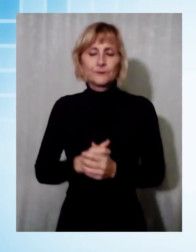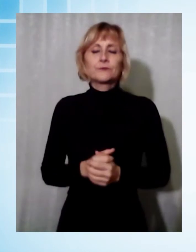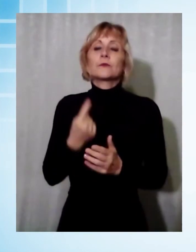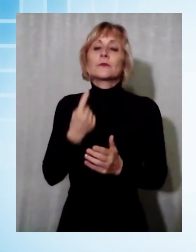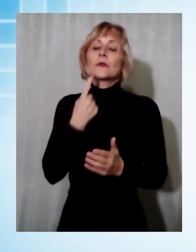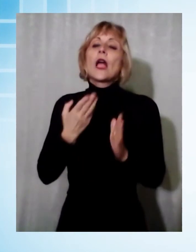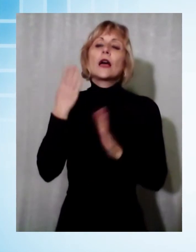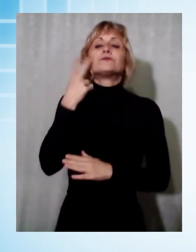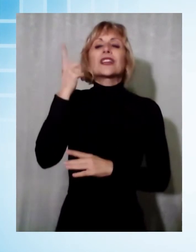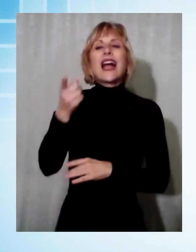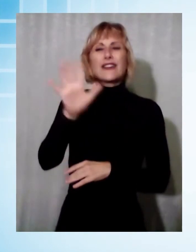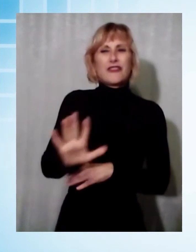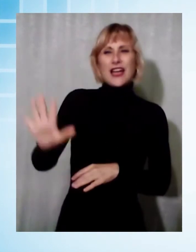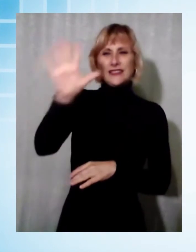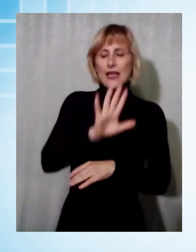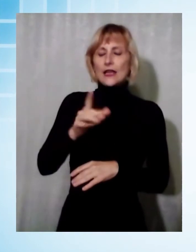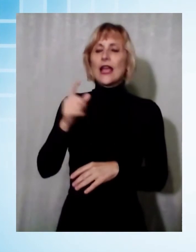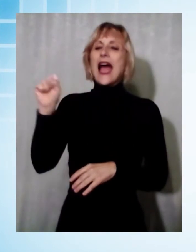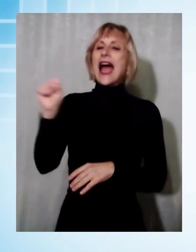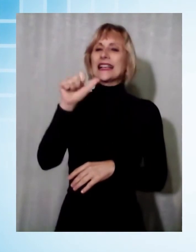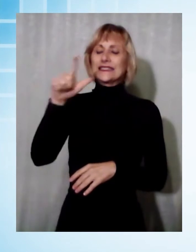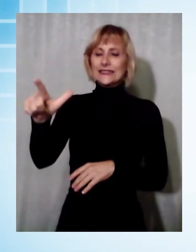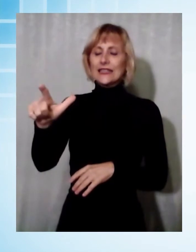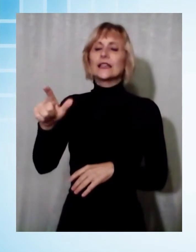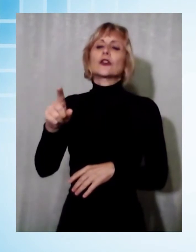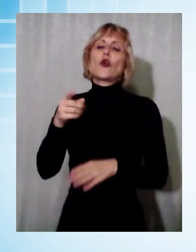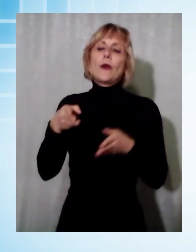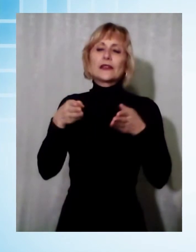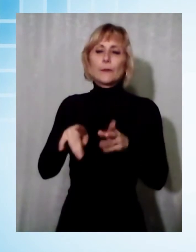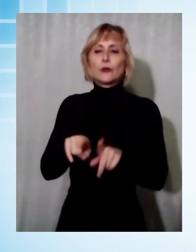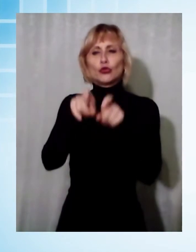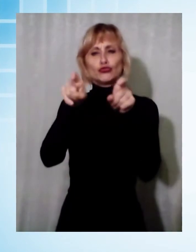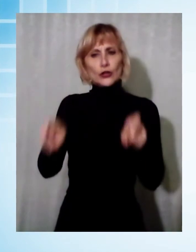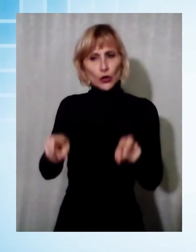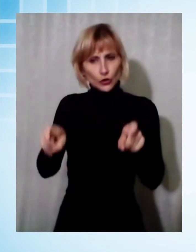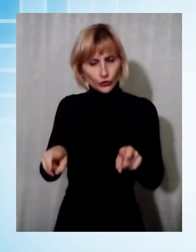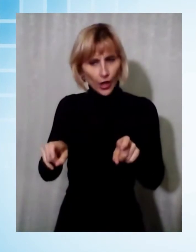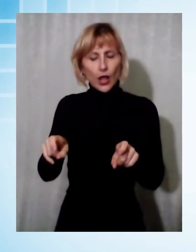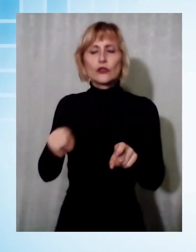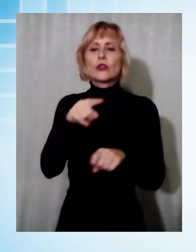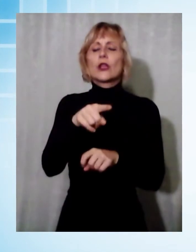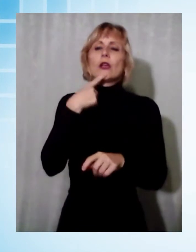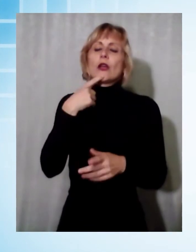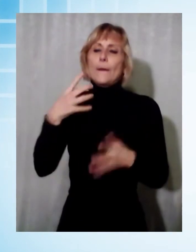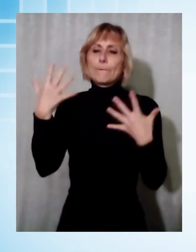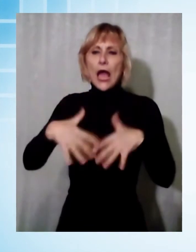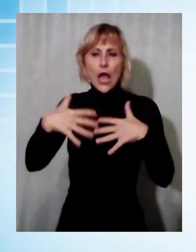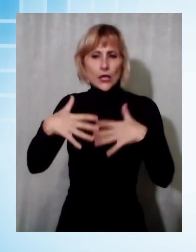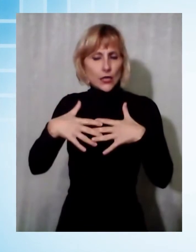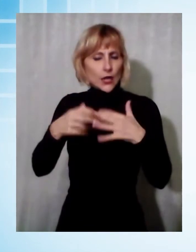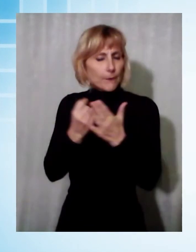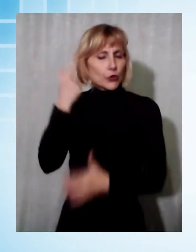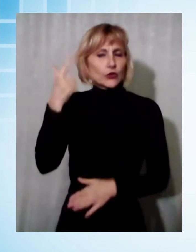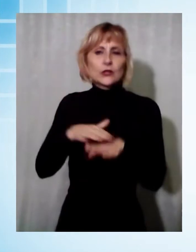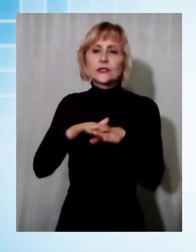investe nel reparto ginecologia e ostetricia con un importante macchinario al servizio della cittadinanza.